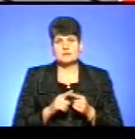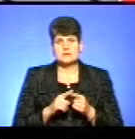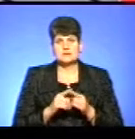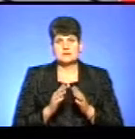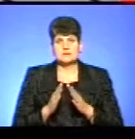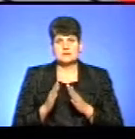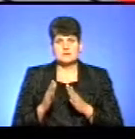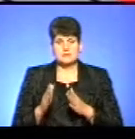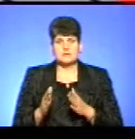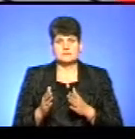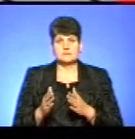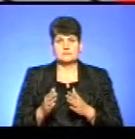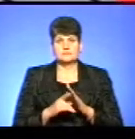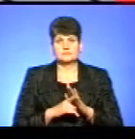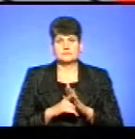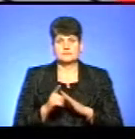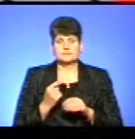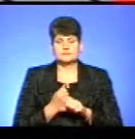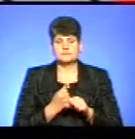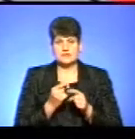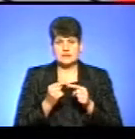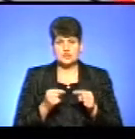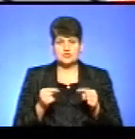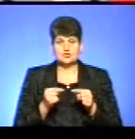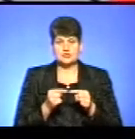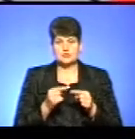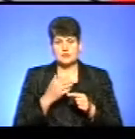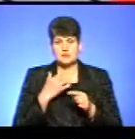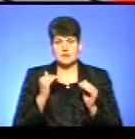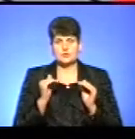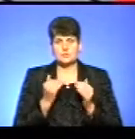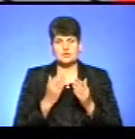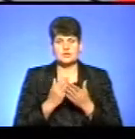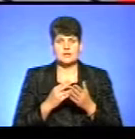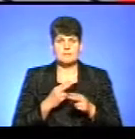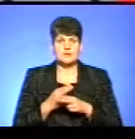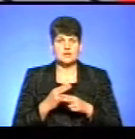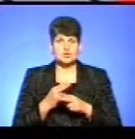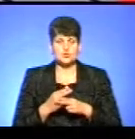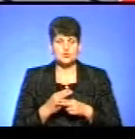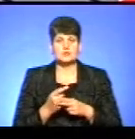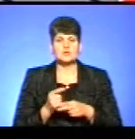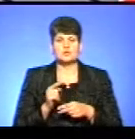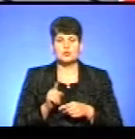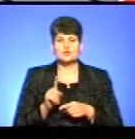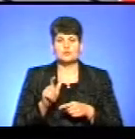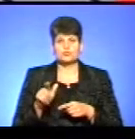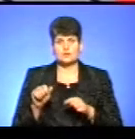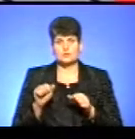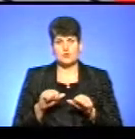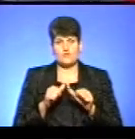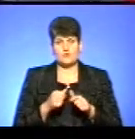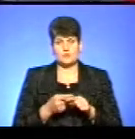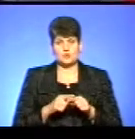нарешті, я думаю, що запрацювала дуже чітко. І набагато менше є перешкод таких бюрократичних для того, щоб люди могли оформити цю